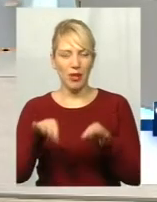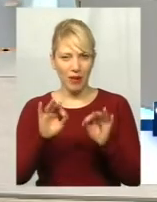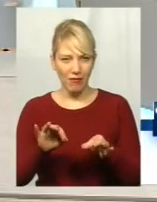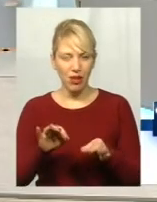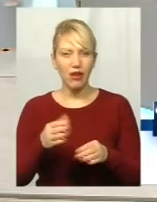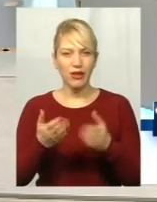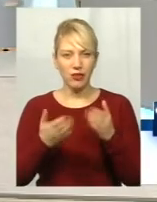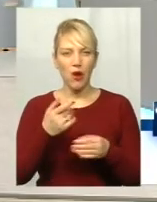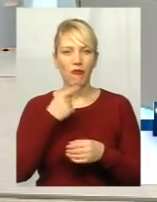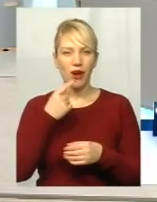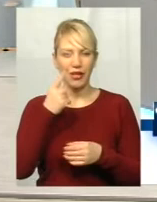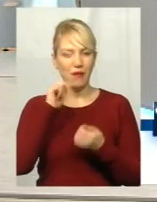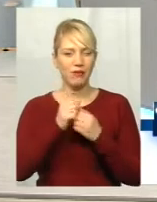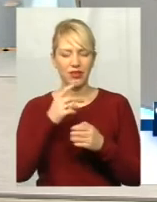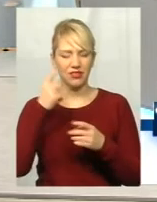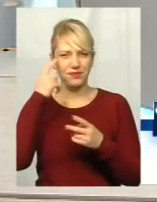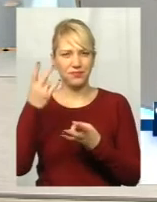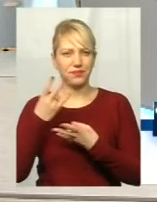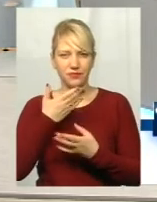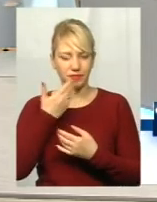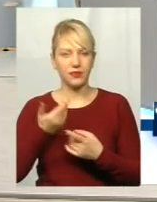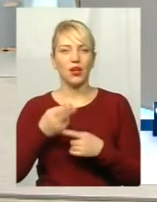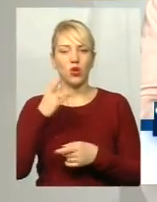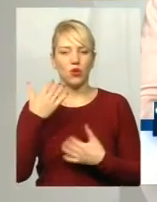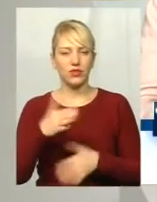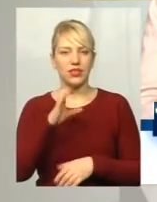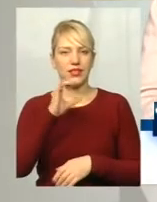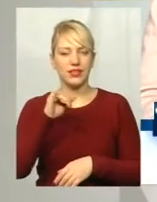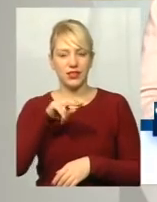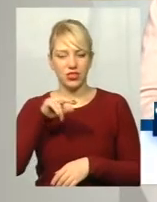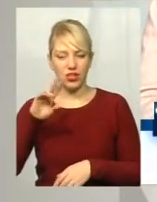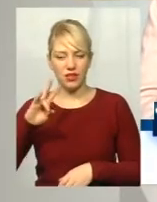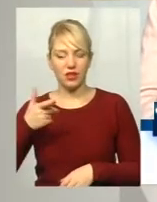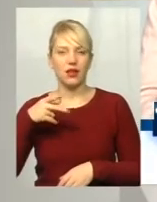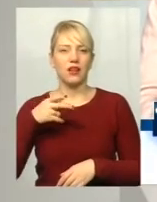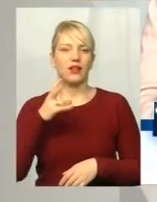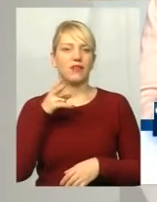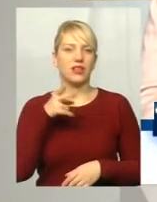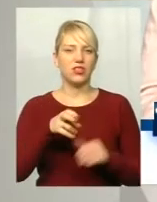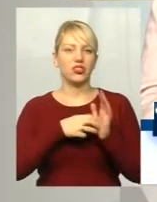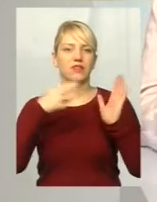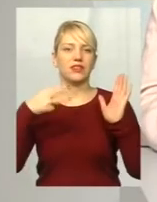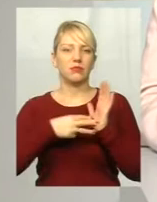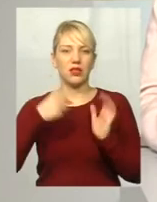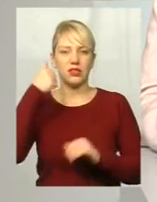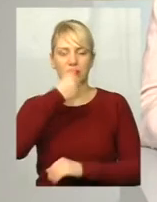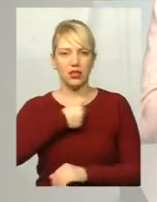пам'ять. Таке число не будемо конкретно. Але вже січень, вже 2018 рік, в